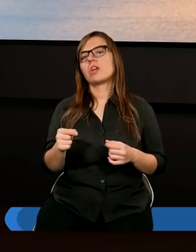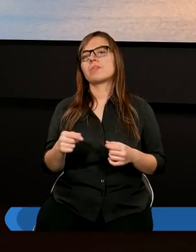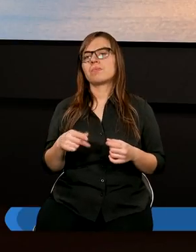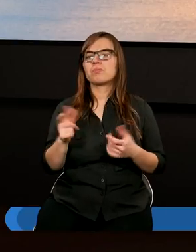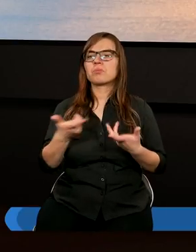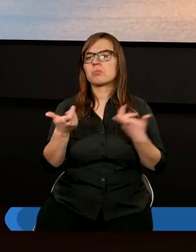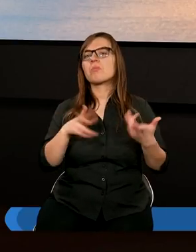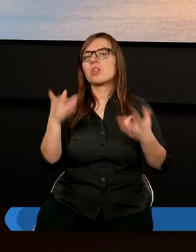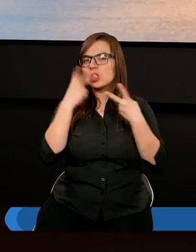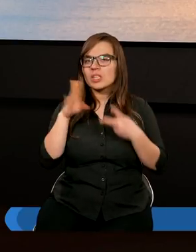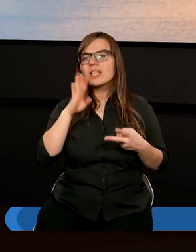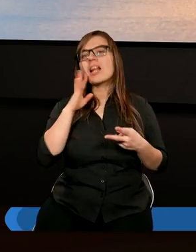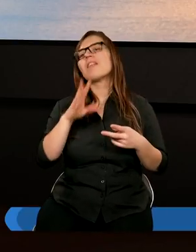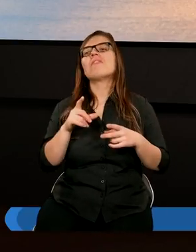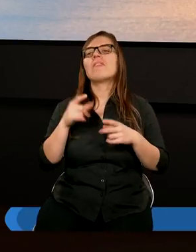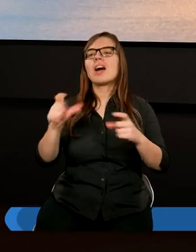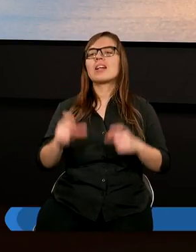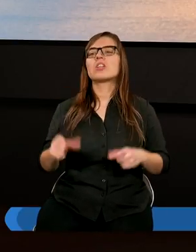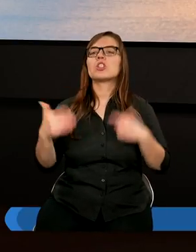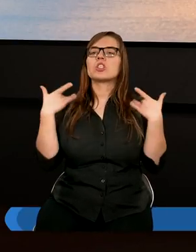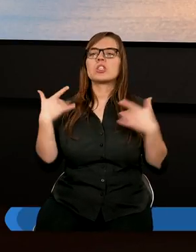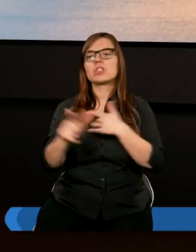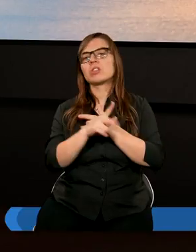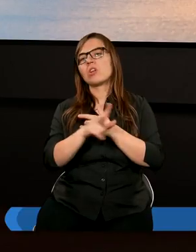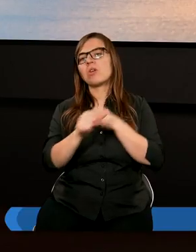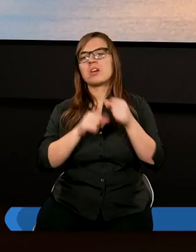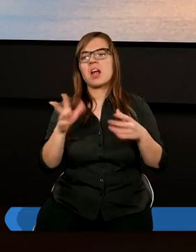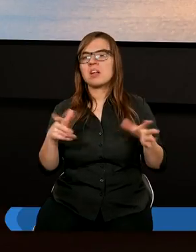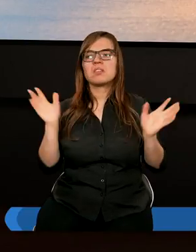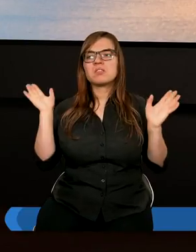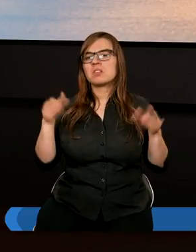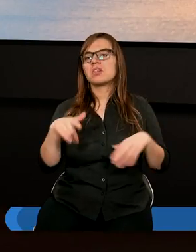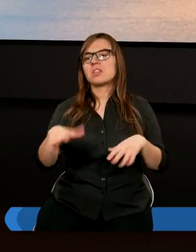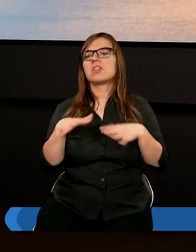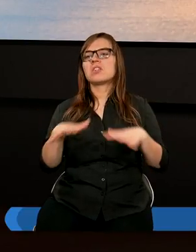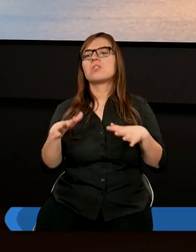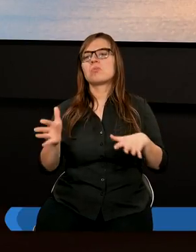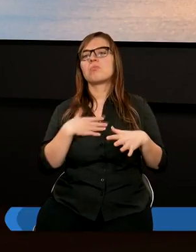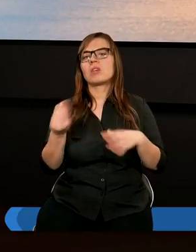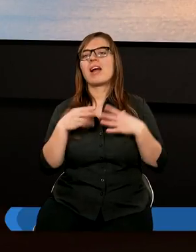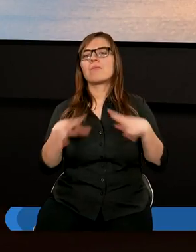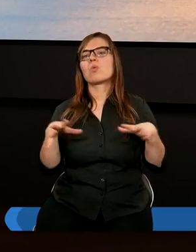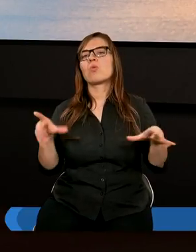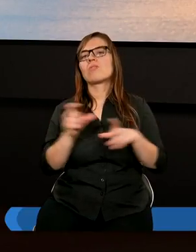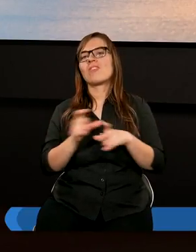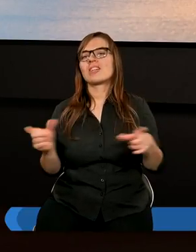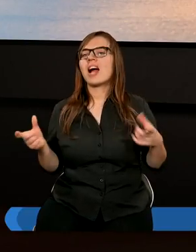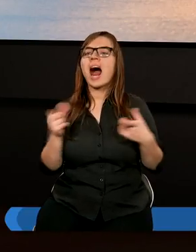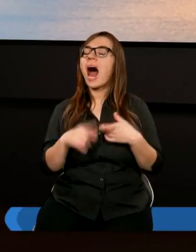Czytałem te same wersety, że życie 70, 80 lat. Wydawało mi się, o, to jeszcze mam mnóstwo czasu.